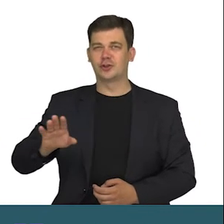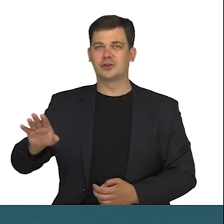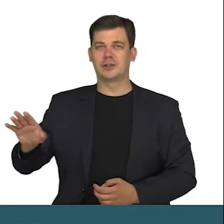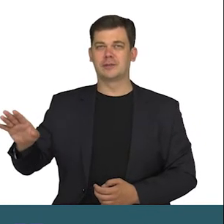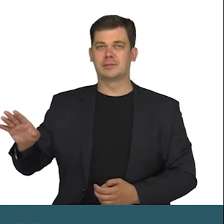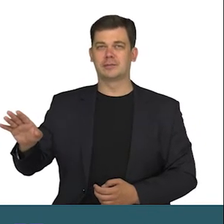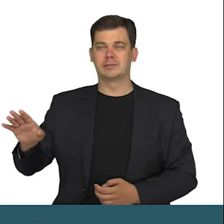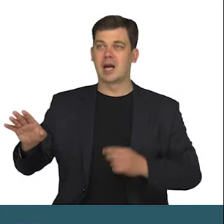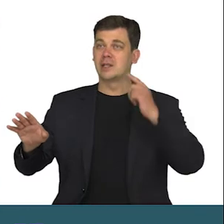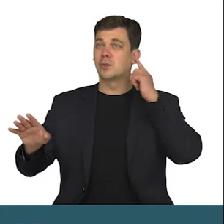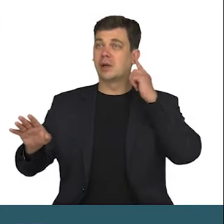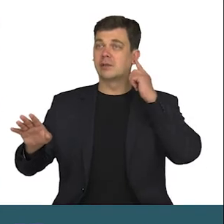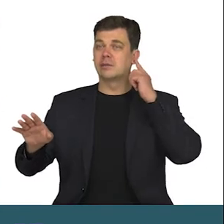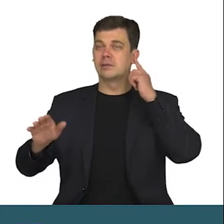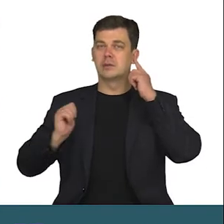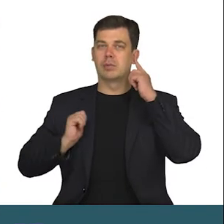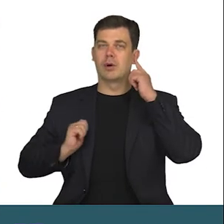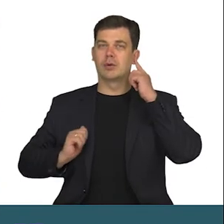I słychać spokój.